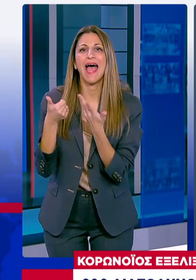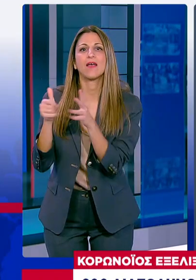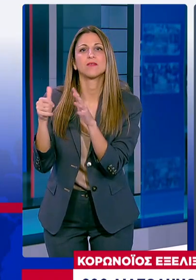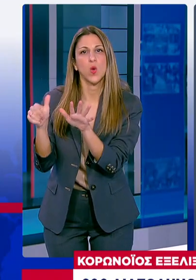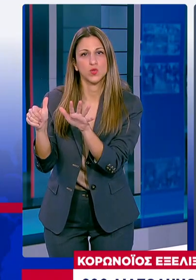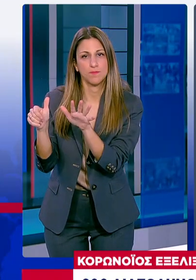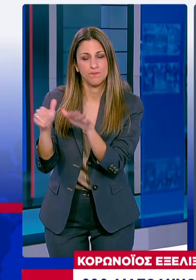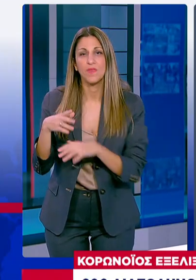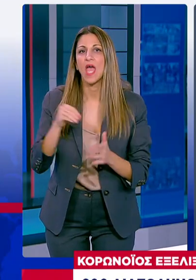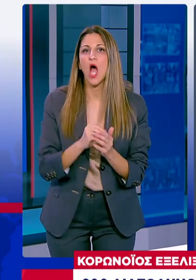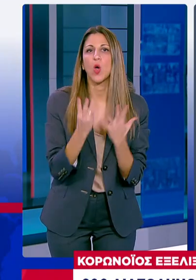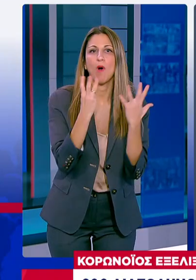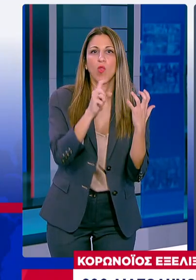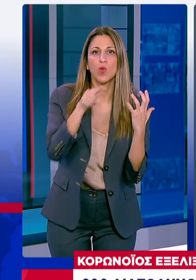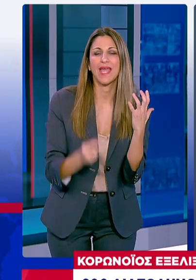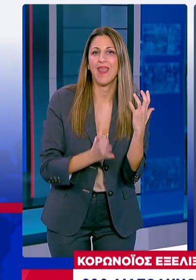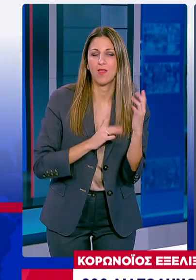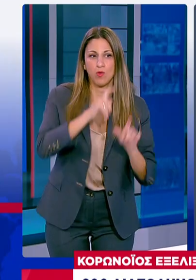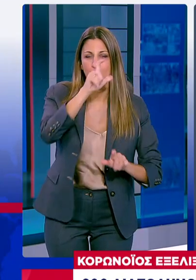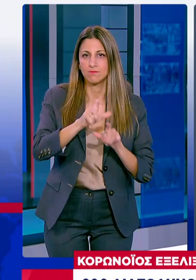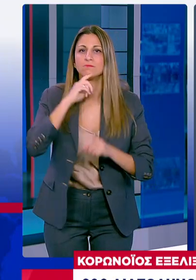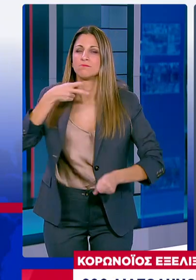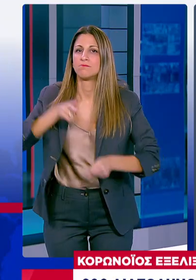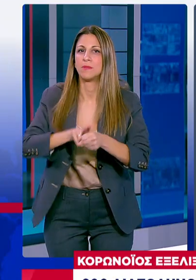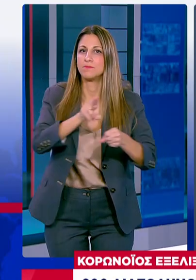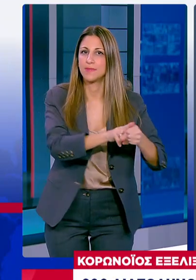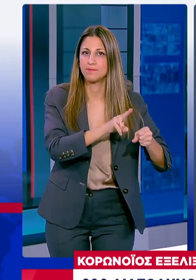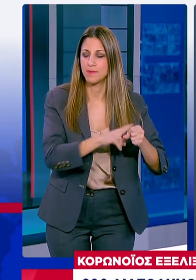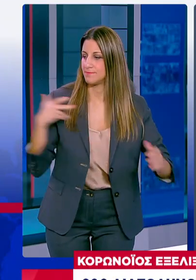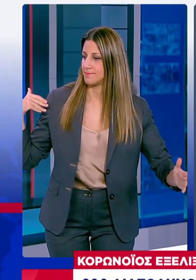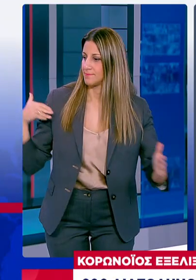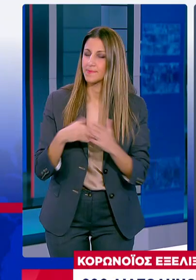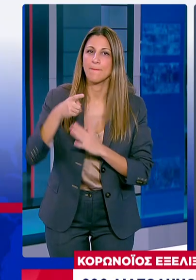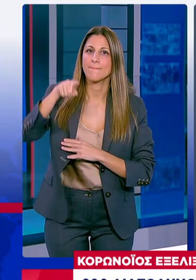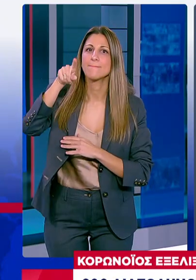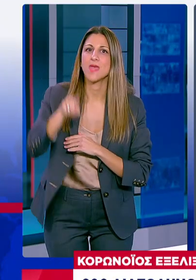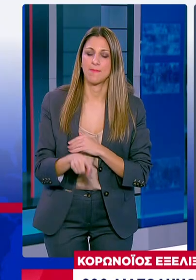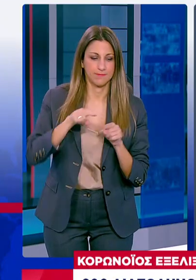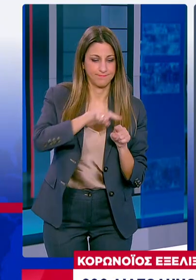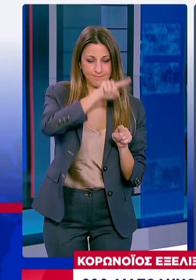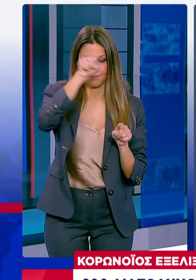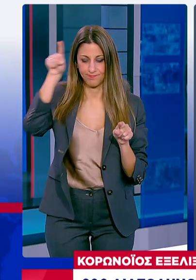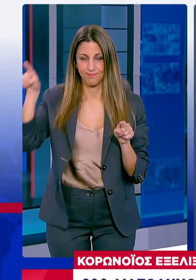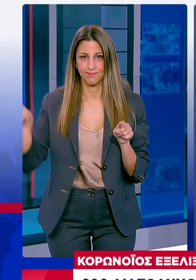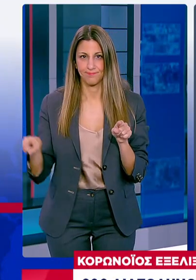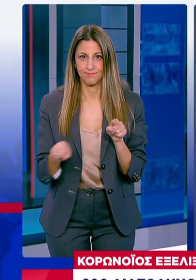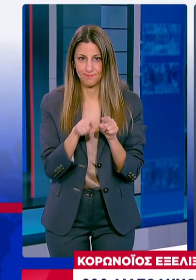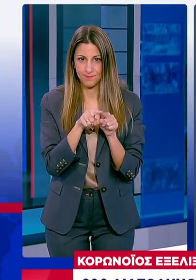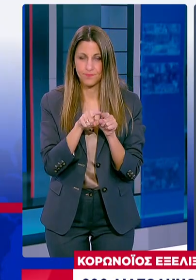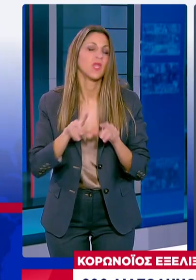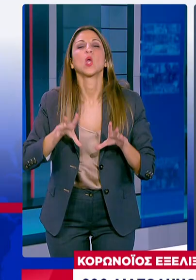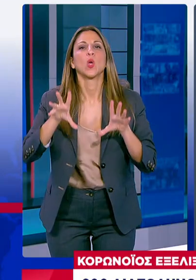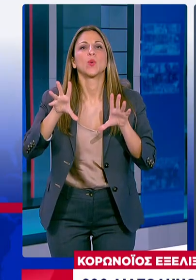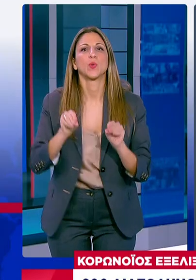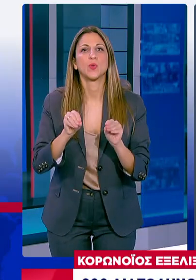Ενώ 89 συνάνθρωποι μας έχασαν τη ζωή τους Κατά τη διάρκεια των τελευταίων 24 ωραίων Αναφορικά